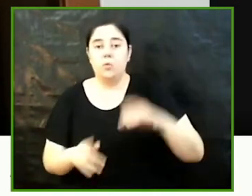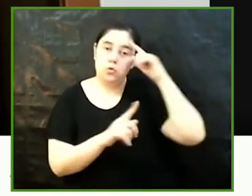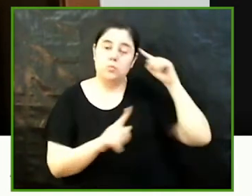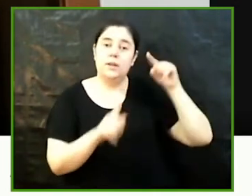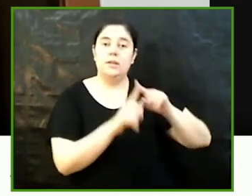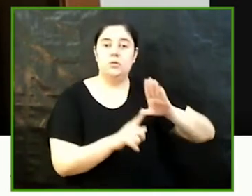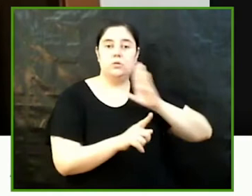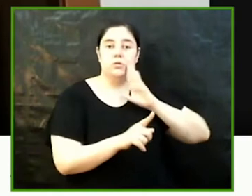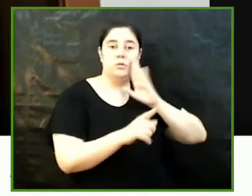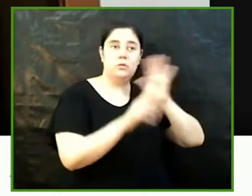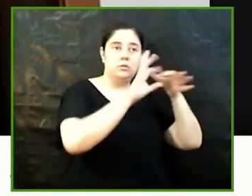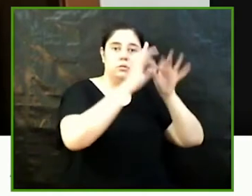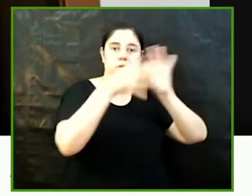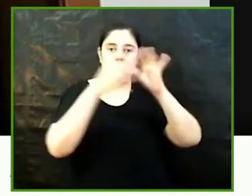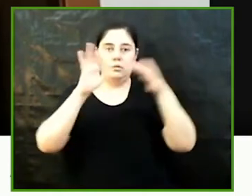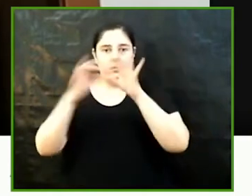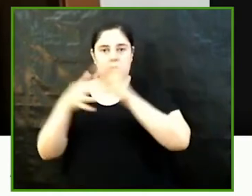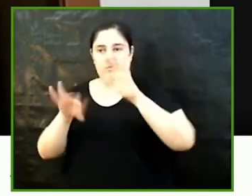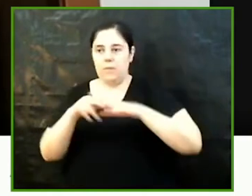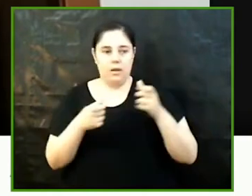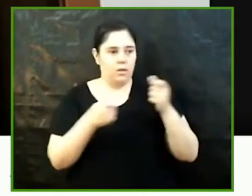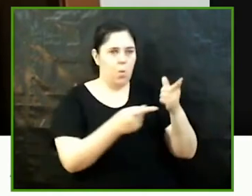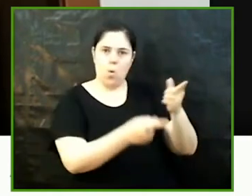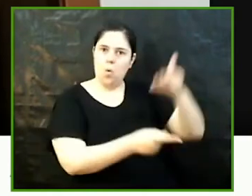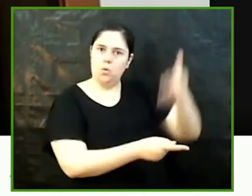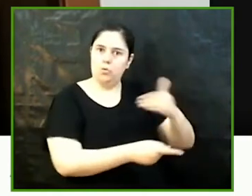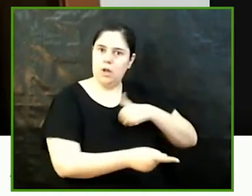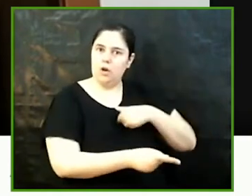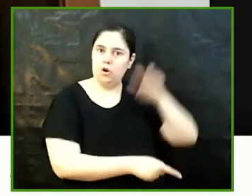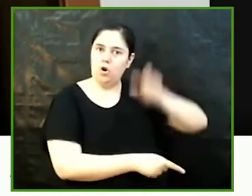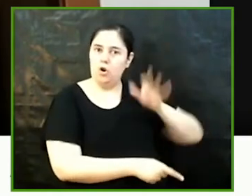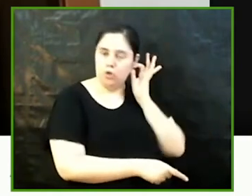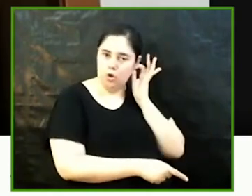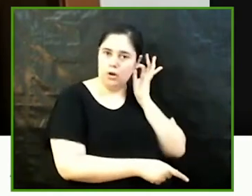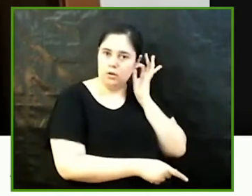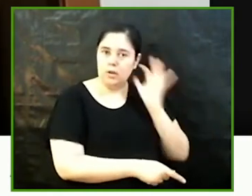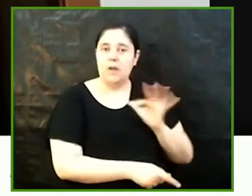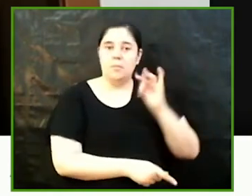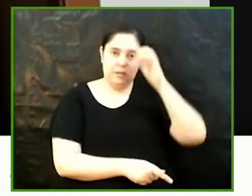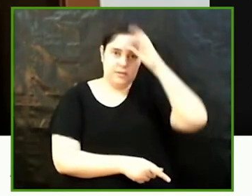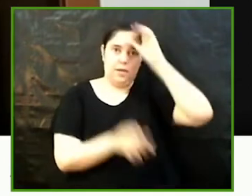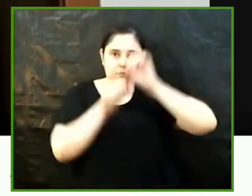tant posant en valor aquest paper fonamental de la dona i a més documentar part d'aquests sabers.